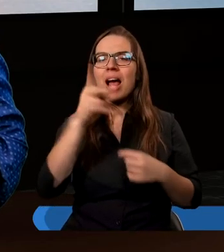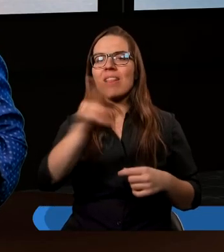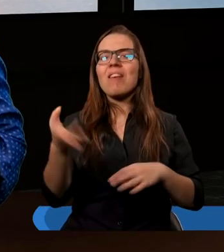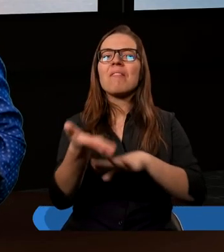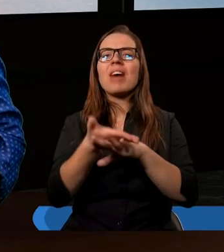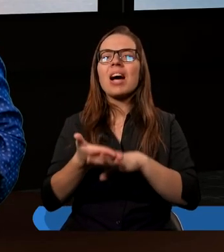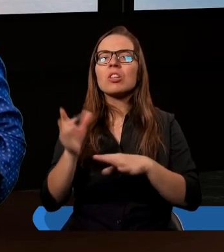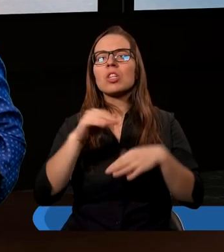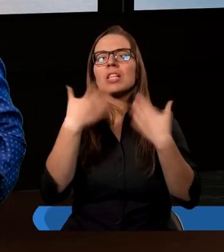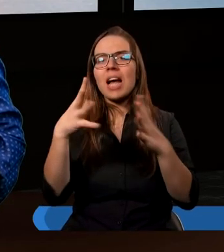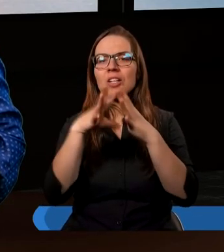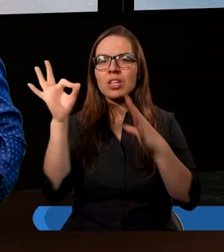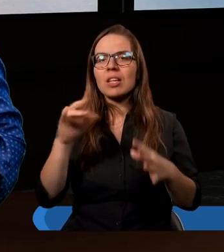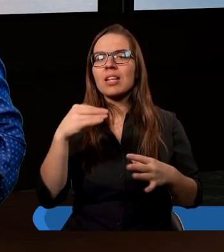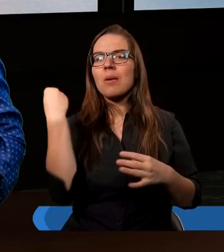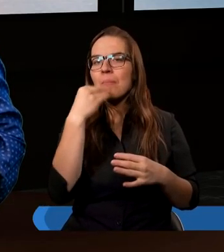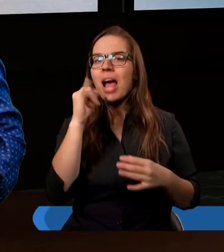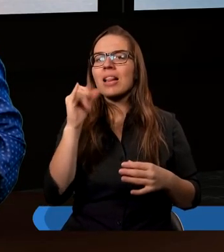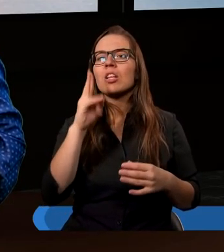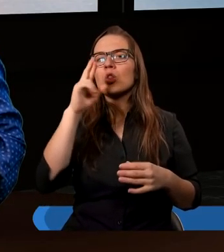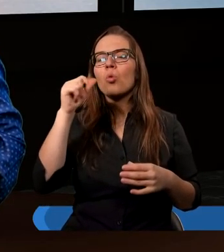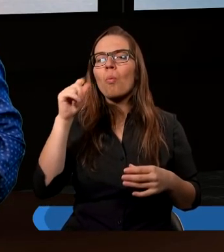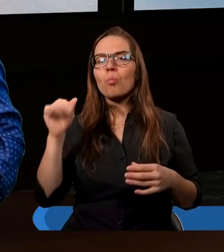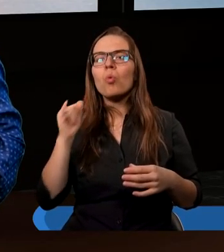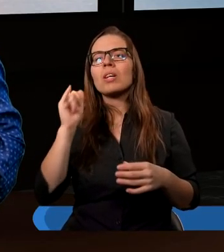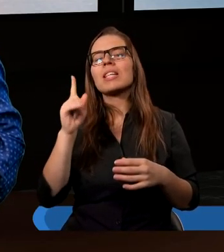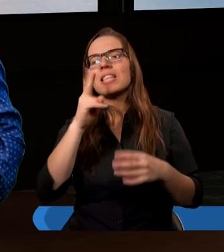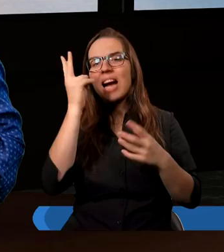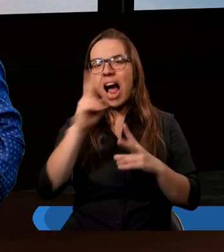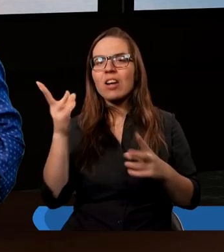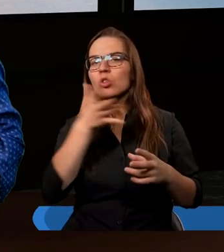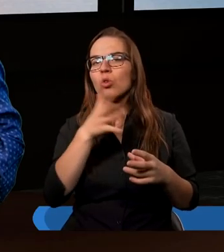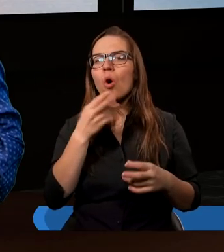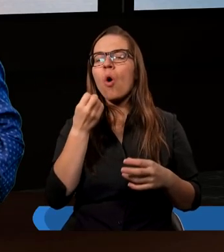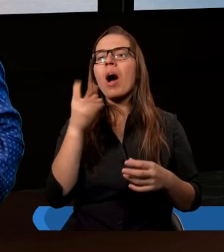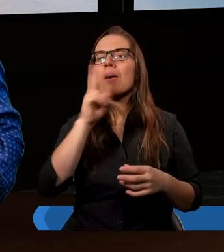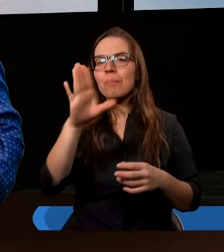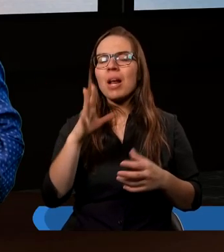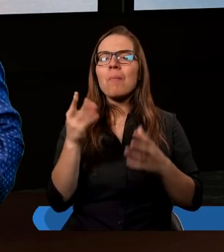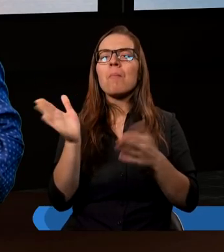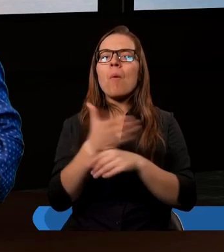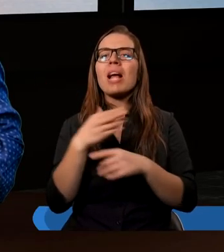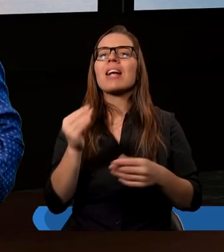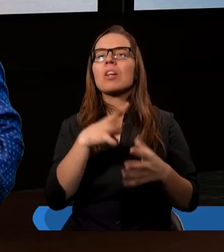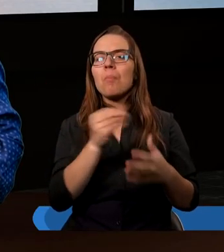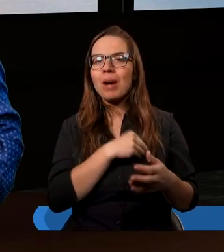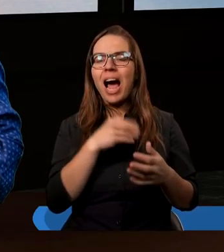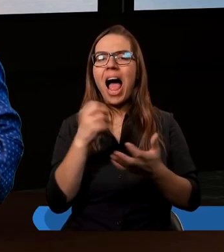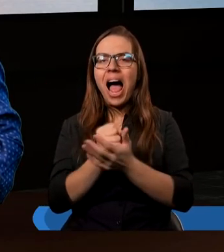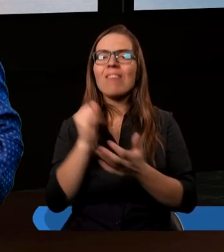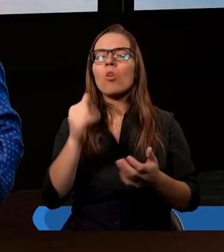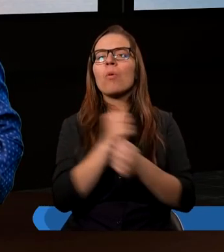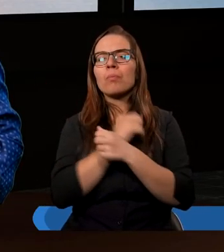faryzeusze, że dajecie dziesięcinę z mięty i ruty i z każdego ziela pomina się prawo i miłość Boga, a wszak